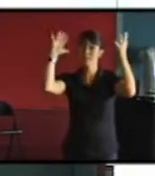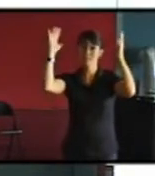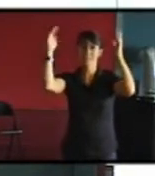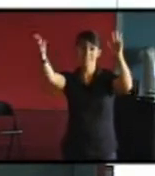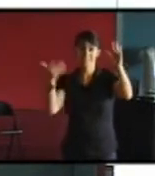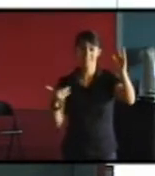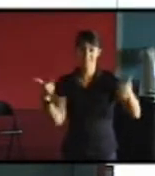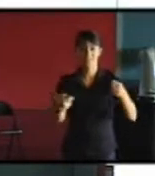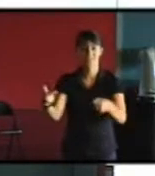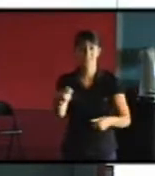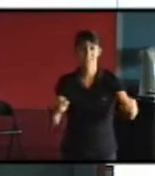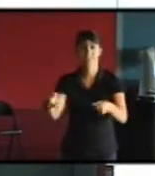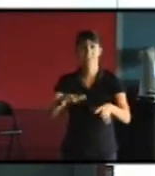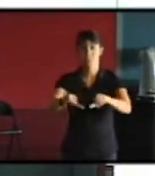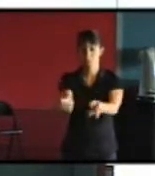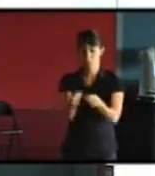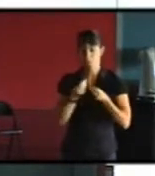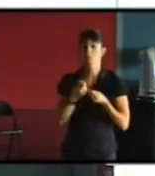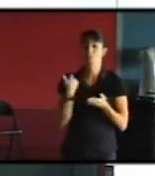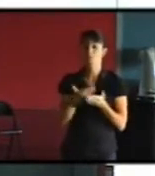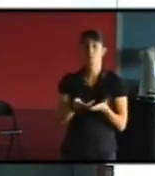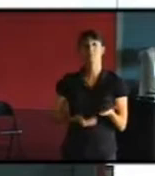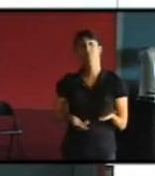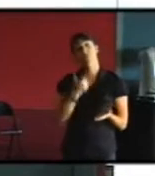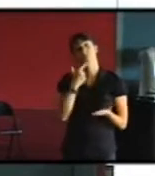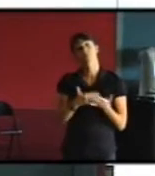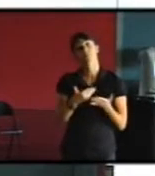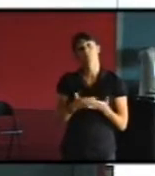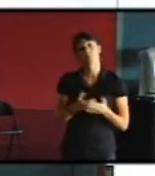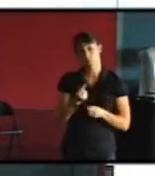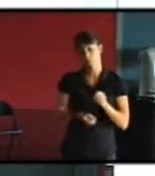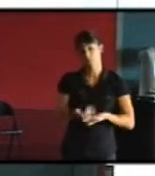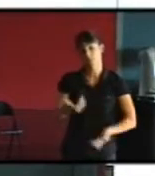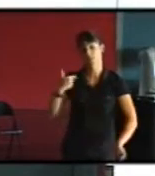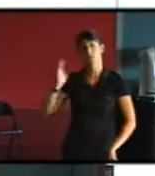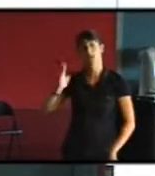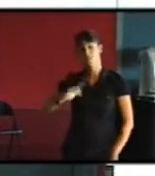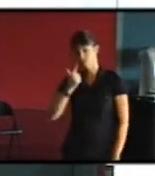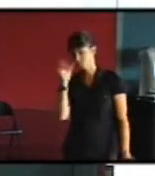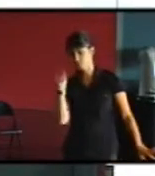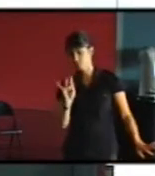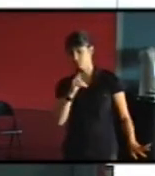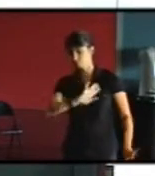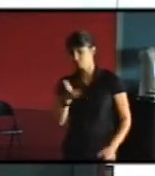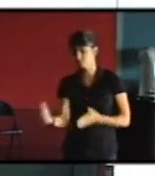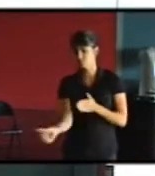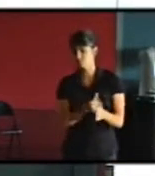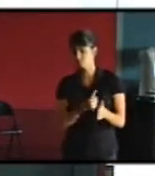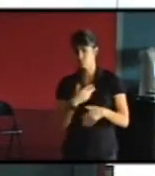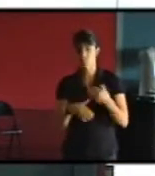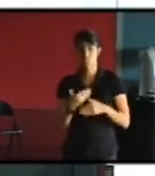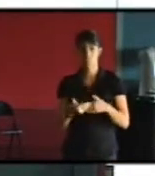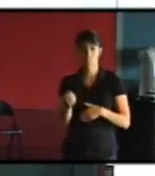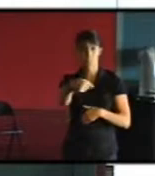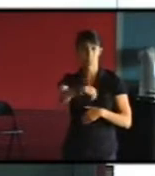la question de la même manière et ce que l'on voulait détruire il y a quelque temps est devenu aujourd'hui intégré au